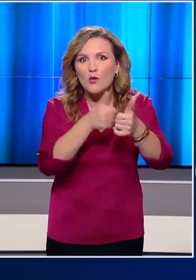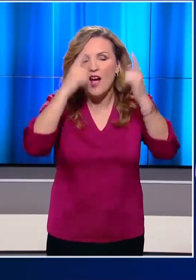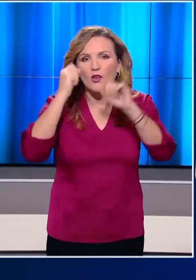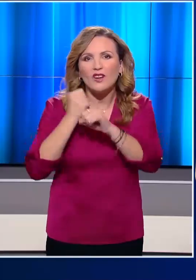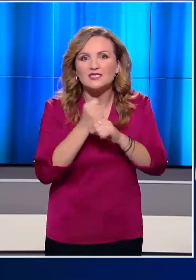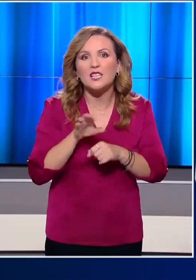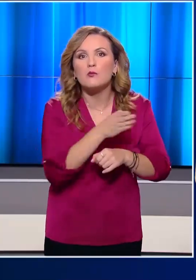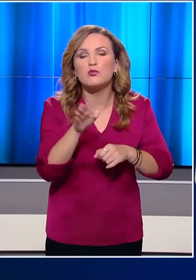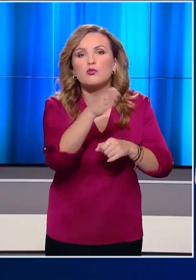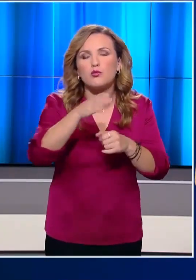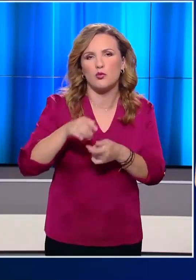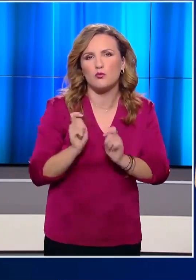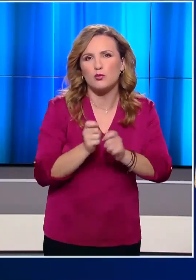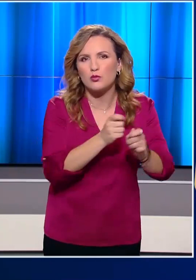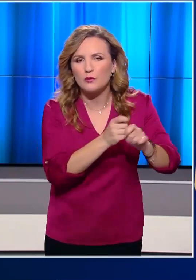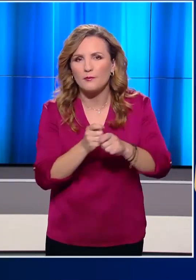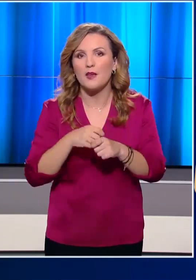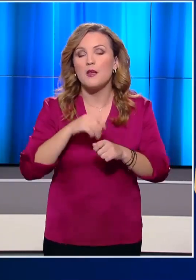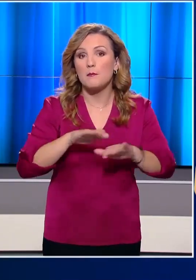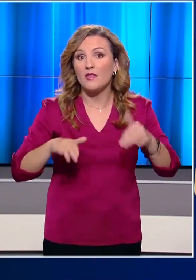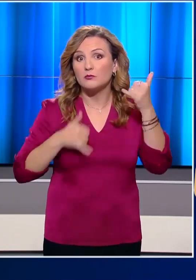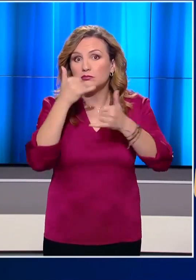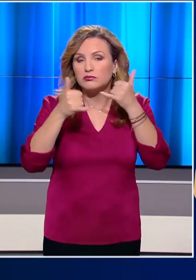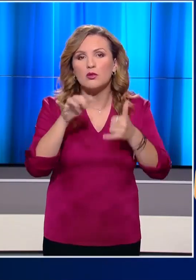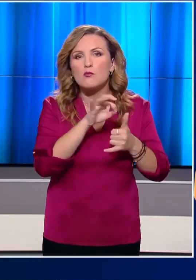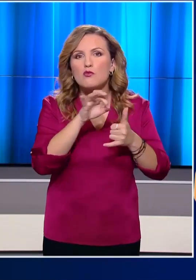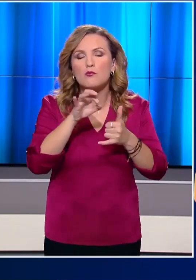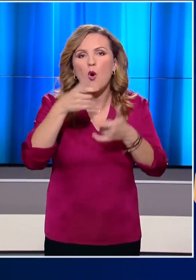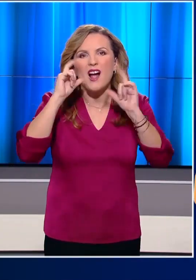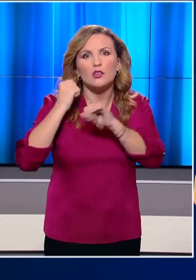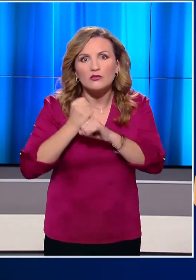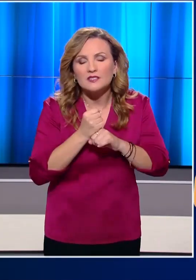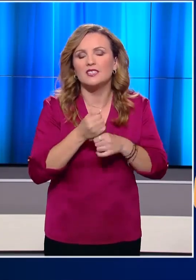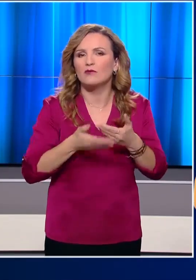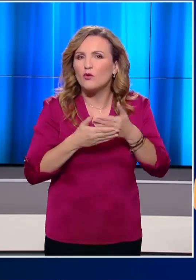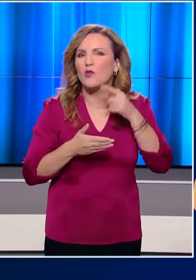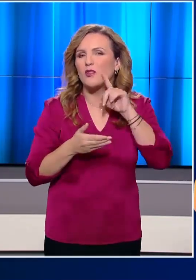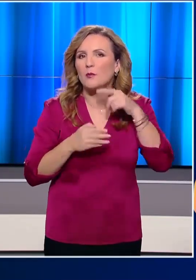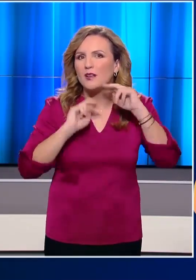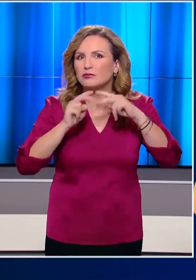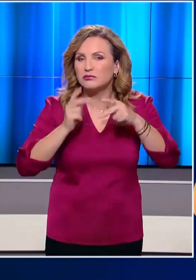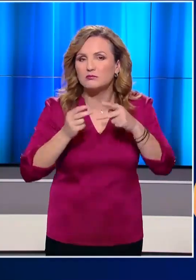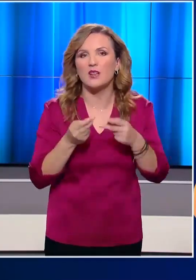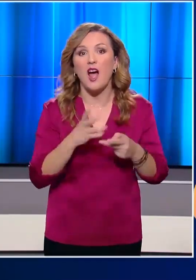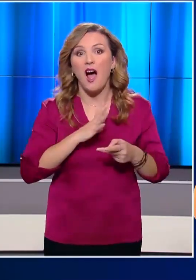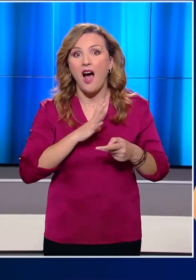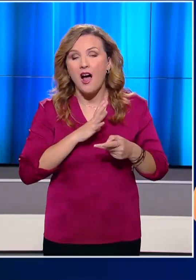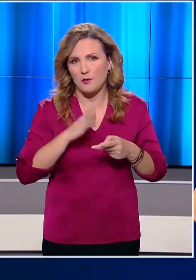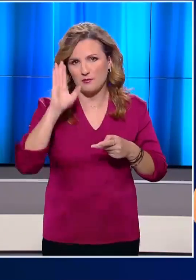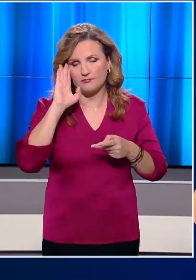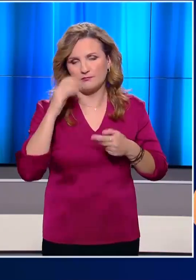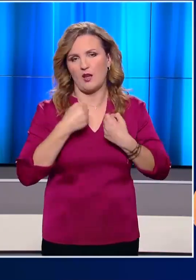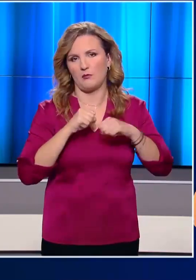Βασίλη. Η Μελάνια δέχθηκε ξανά τηλεφωνήματα από παιδιά και τα βοήθησε να εντοπίσουν το έλκυθρό του. Πολλοί ήταν όμως εκείνοι που έσπευσαν να την